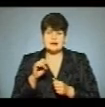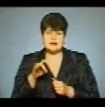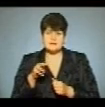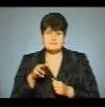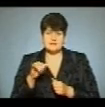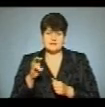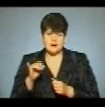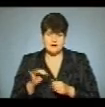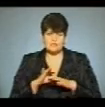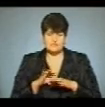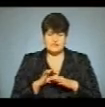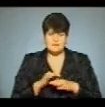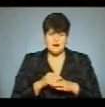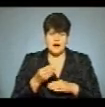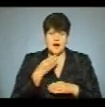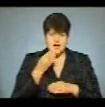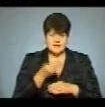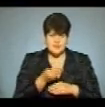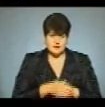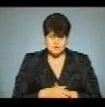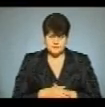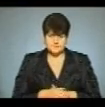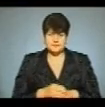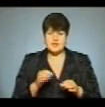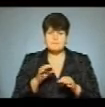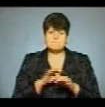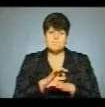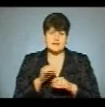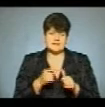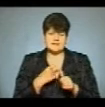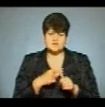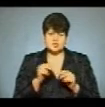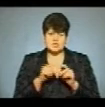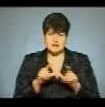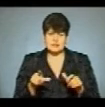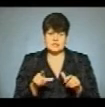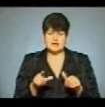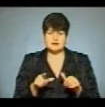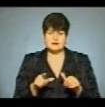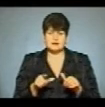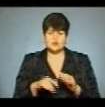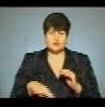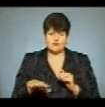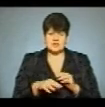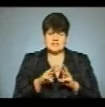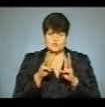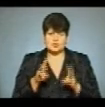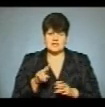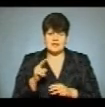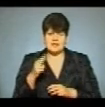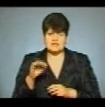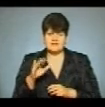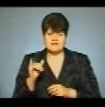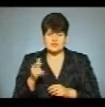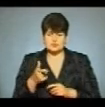проведемо агітацію. Живу агітацію людям пояснимо. Проєкт, який називається «Шкільний дворик імені Святої Ядвіги». Якщо